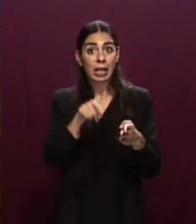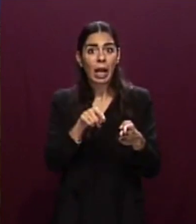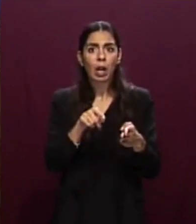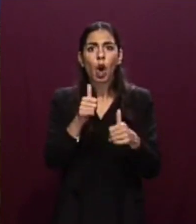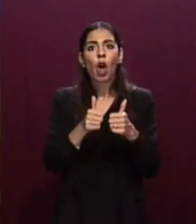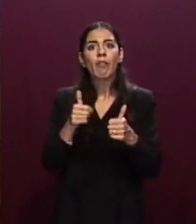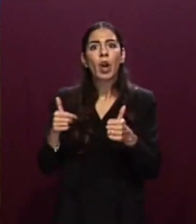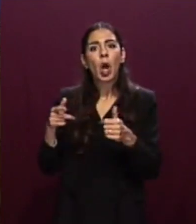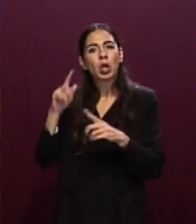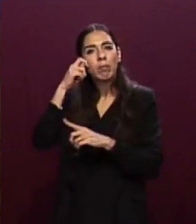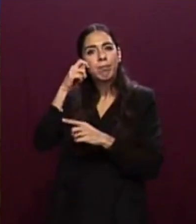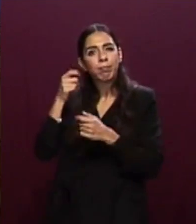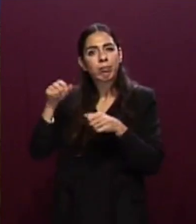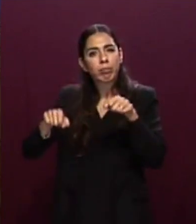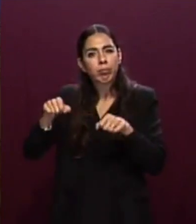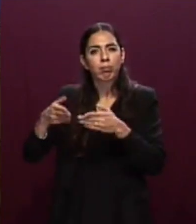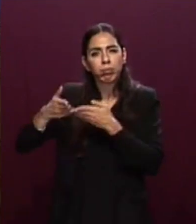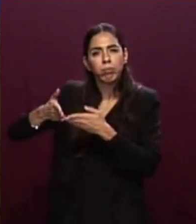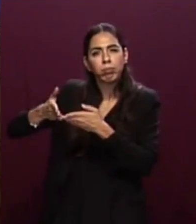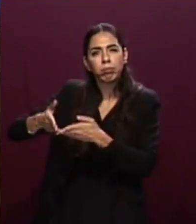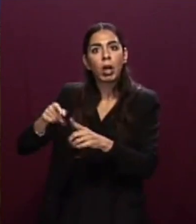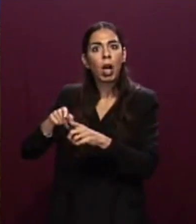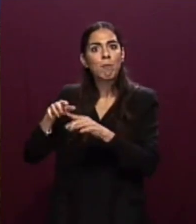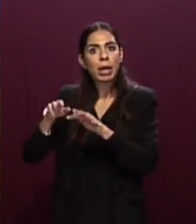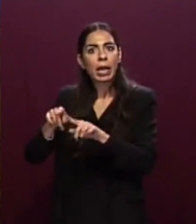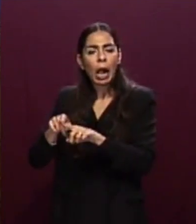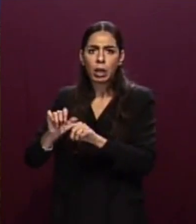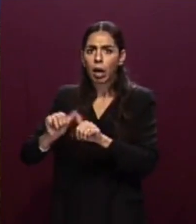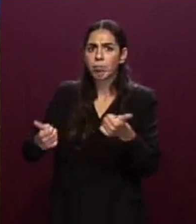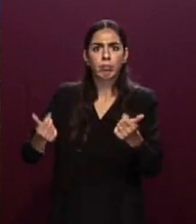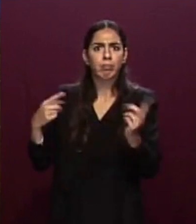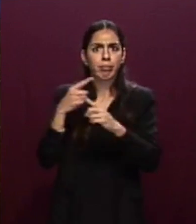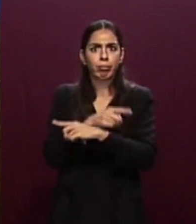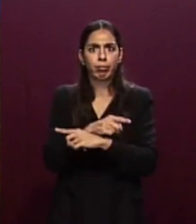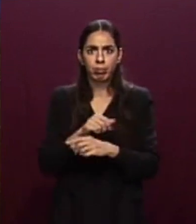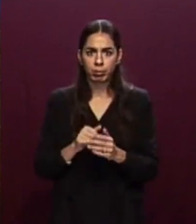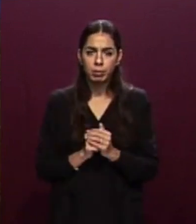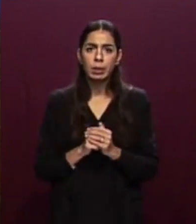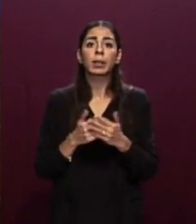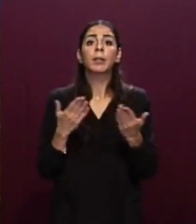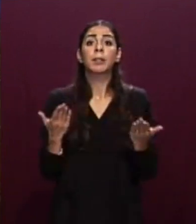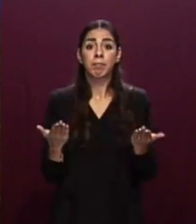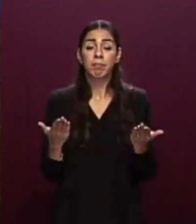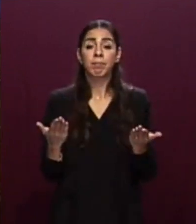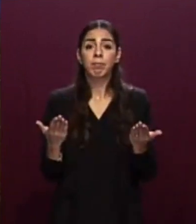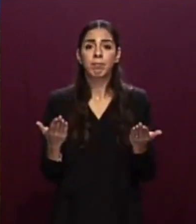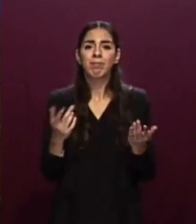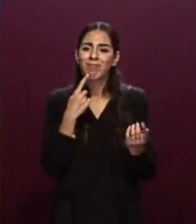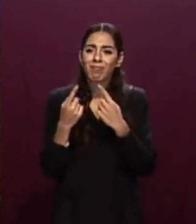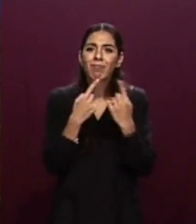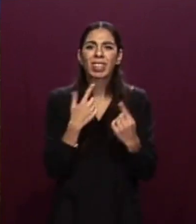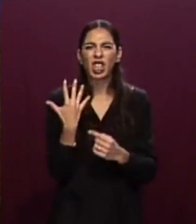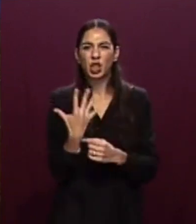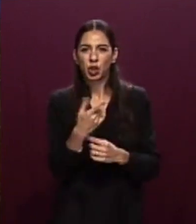dei migranti. Nella stessa direzione, in recenti contatti con i Paesi del cosiddetto gruppo Med5, ho